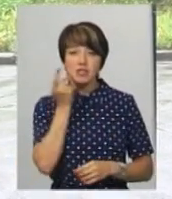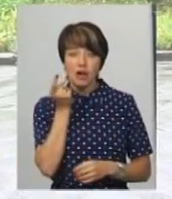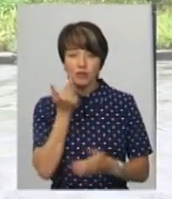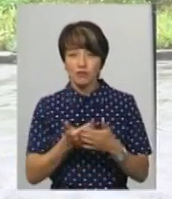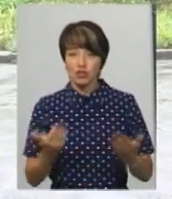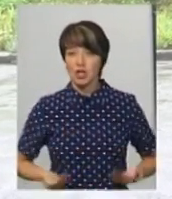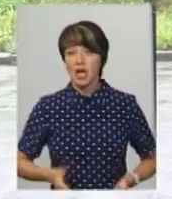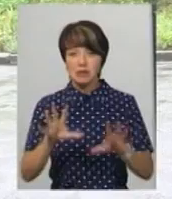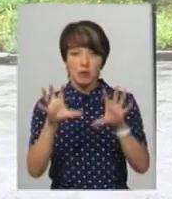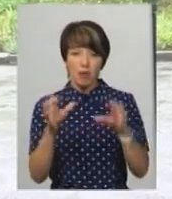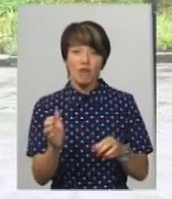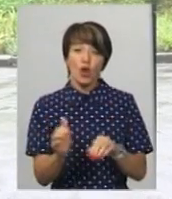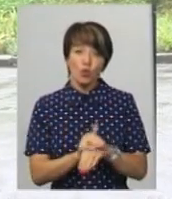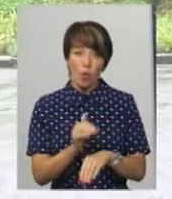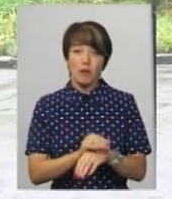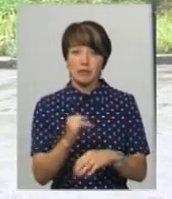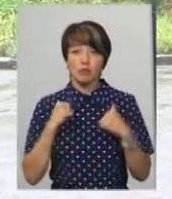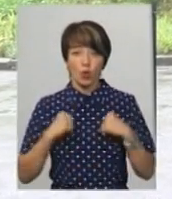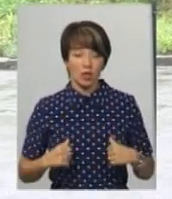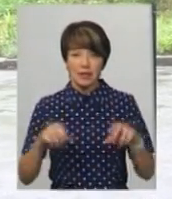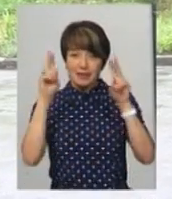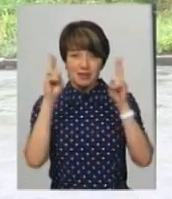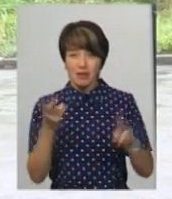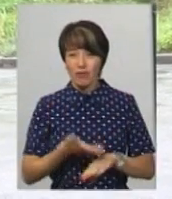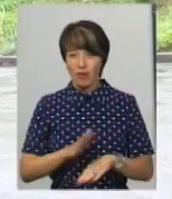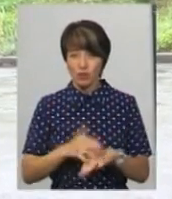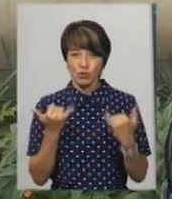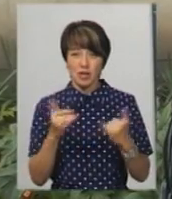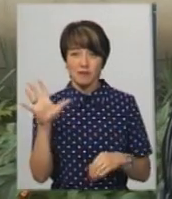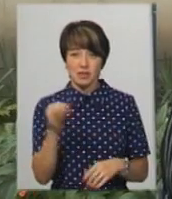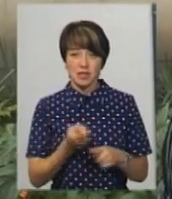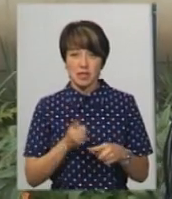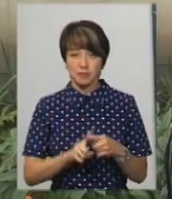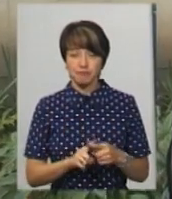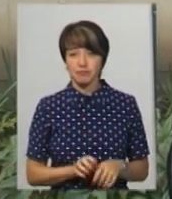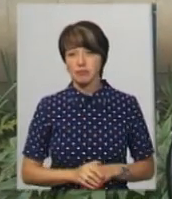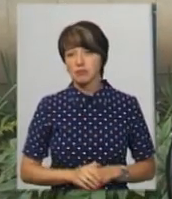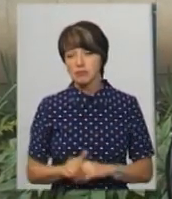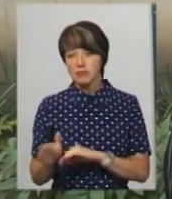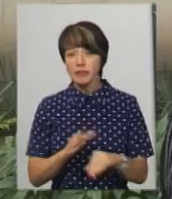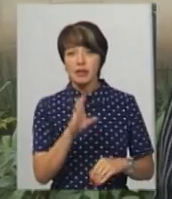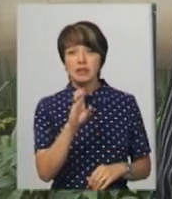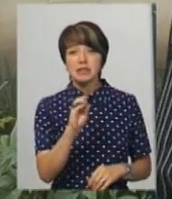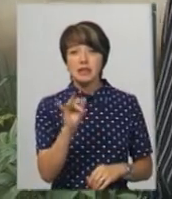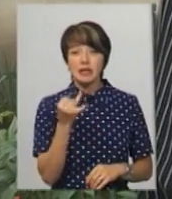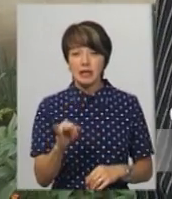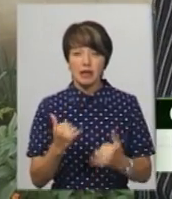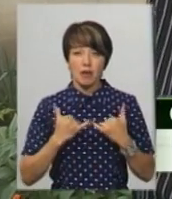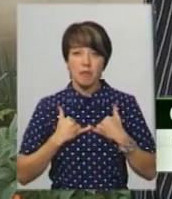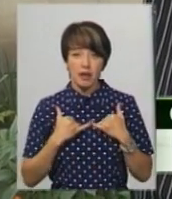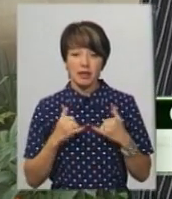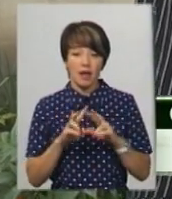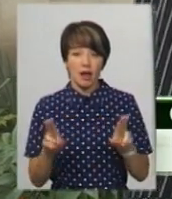життя все сприймав добре та спокійно. Не знаю, важко зараз це все. Сергій для мене, як і для всіх, це дуже